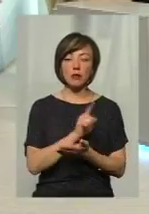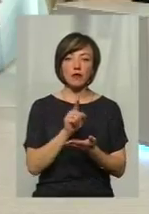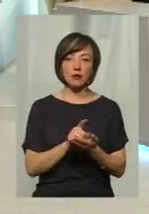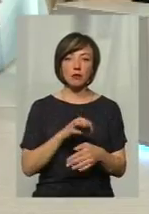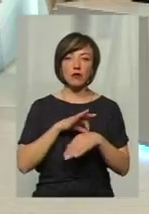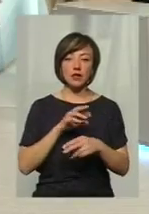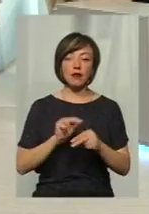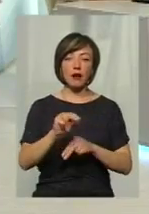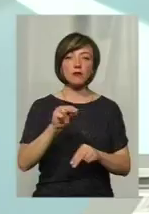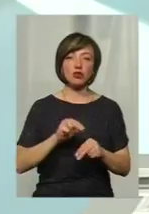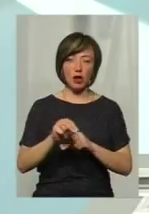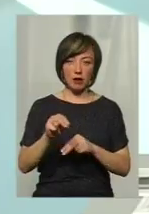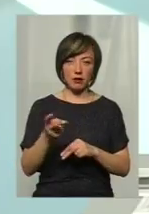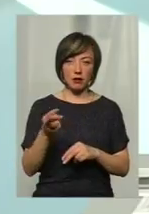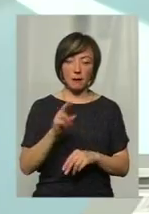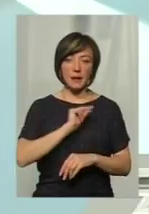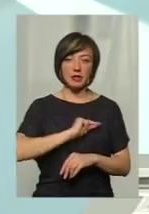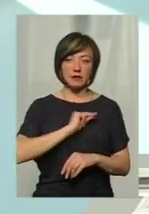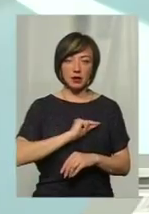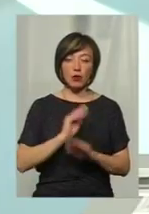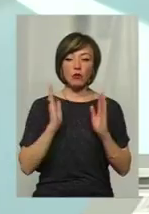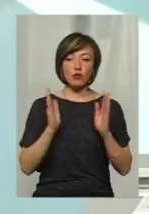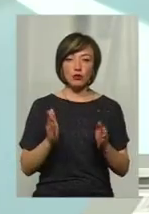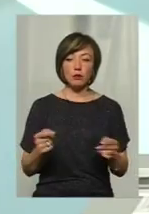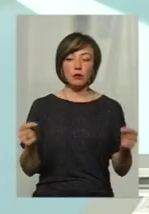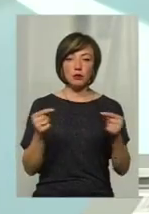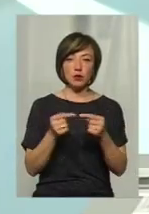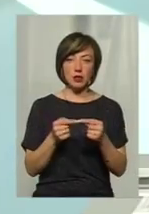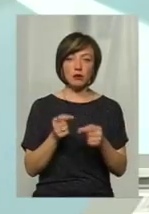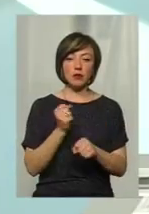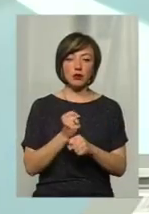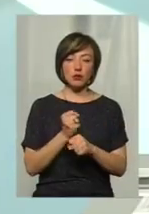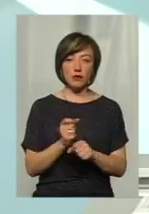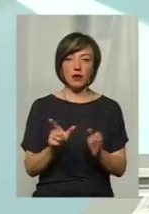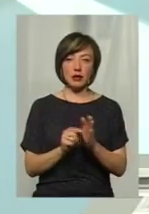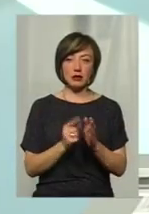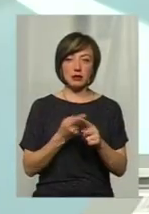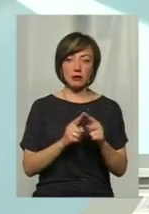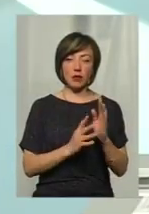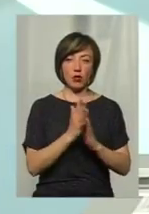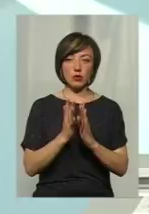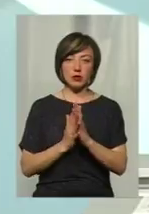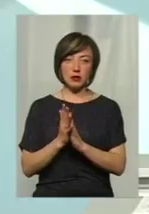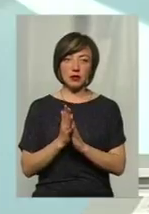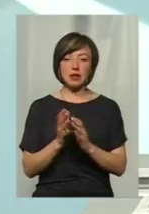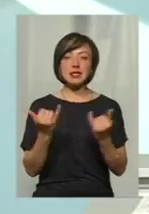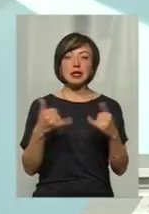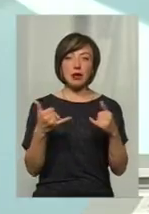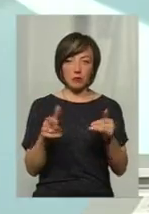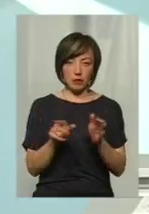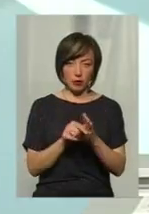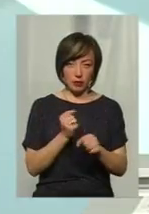провести навчання працівників, які будуть безпосередньо працювати і, в першу чергу, з пестицидами.